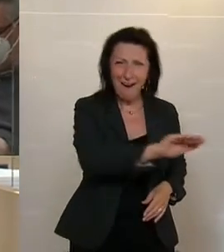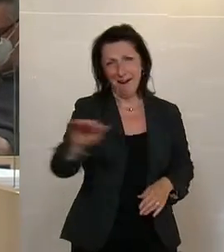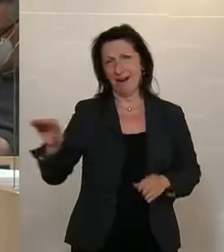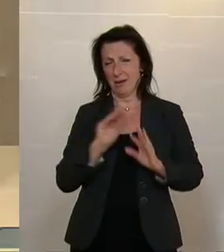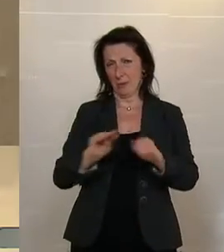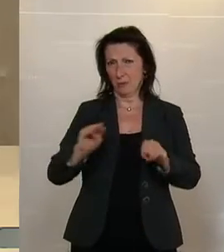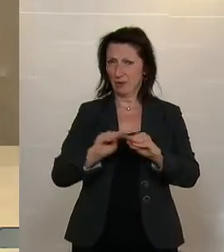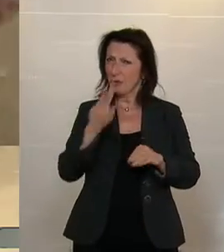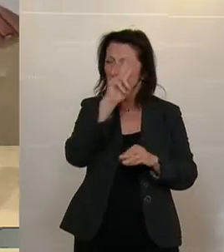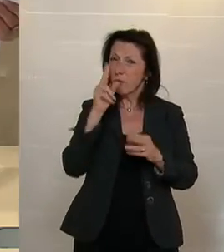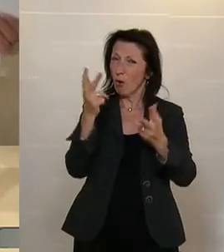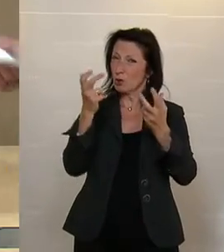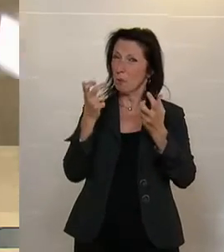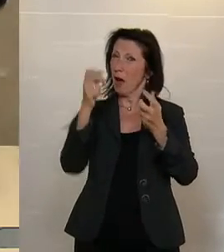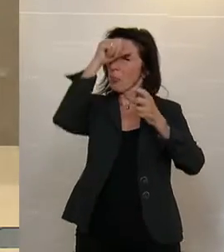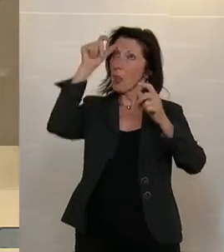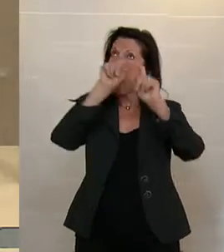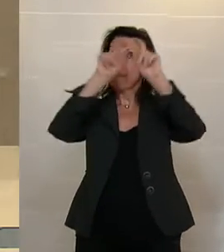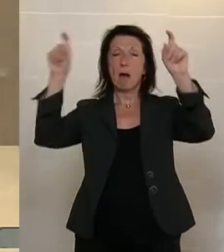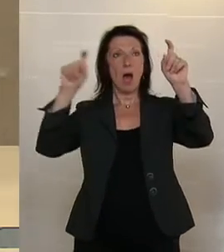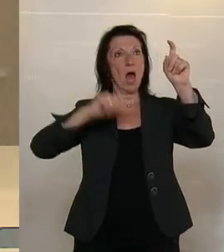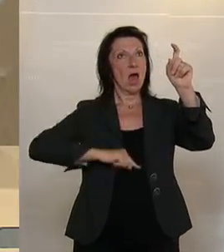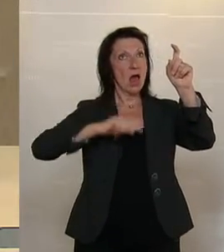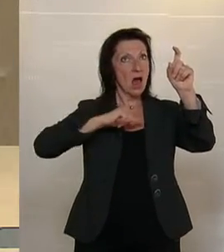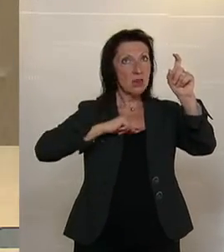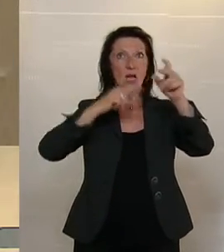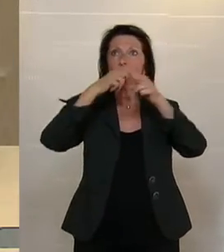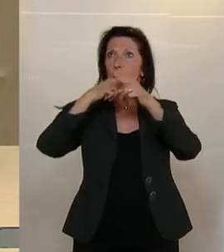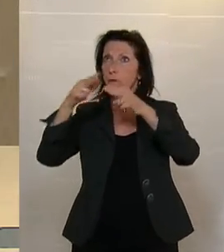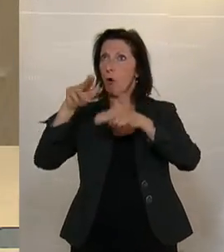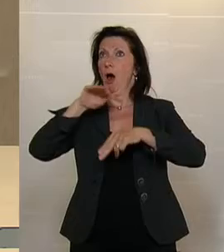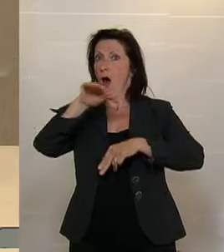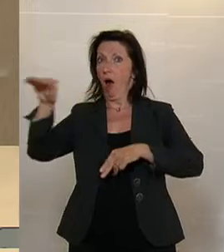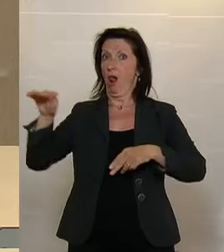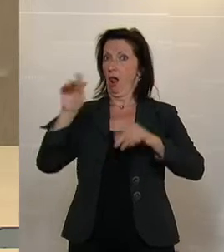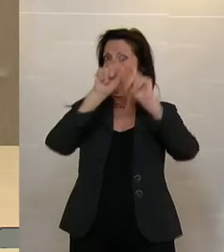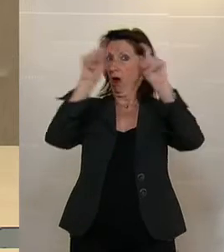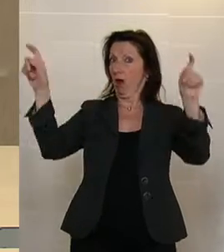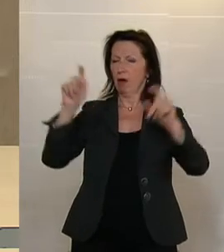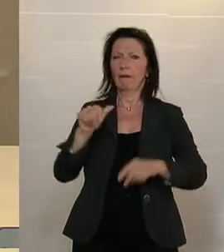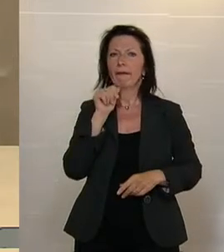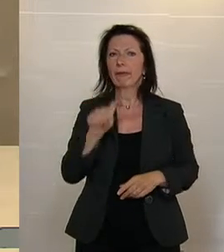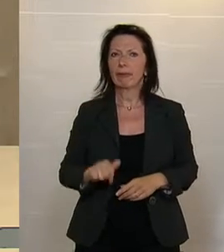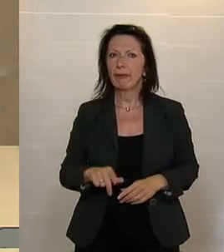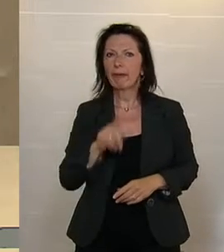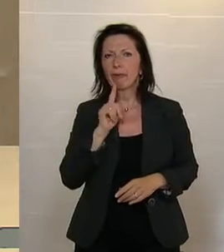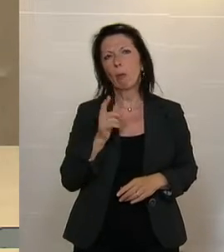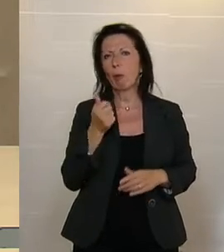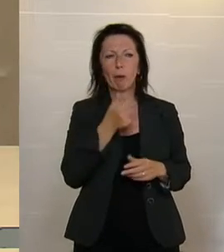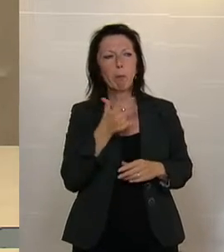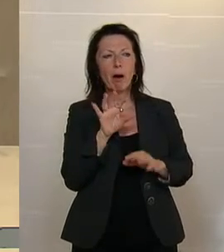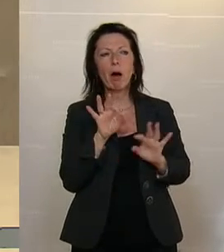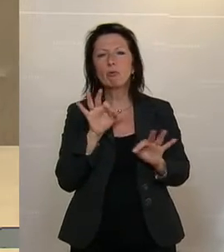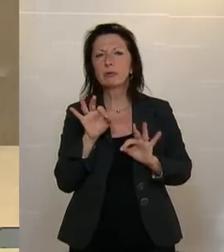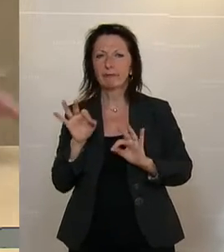dieses Volksbegehren heißt ja auch so, Ethik für alle und nicht für Handverlesene, die